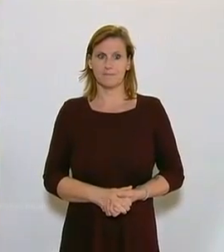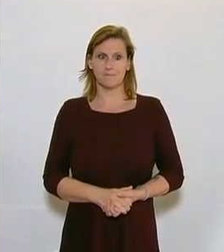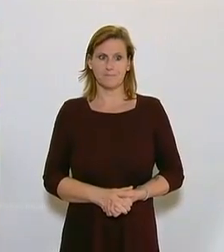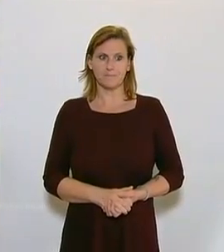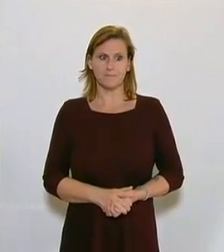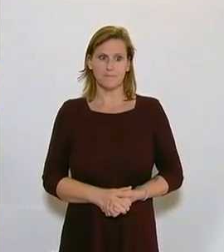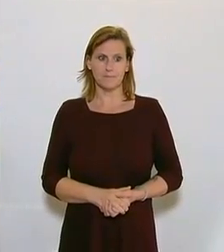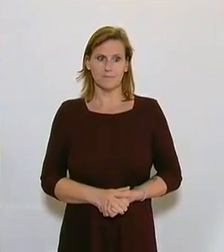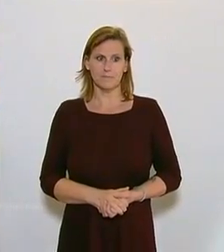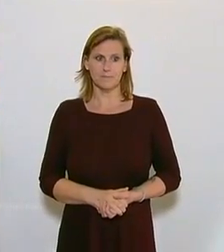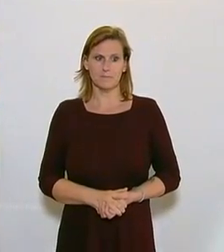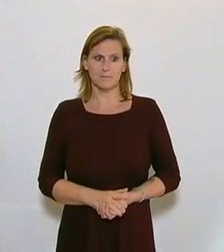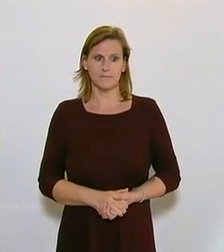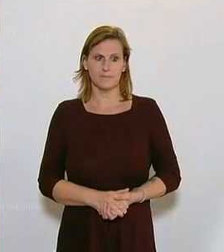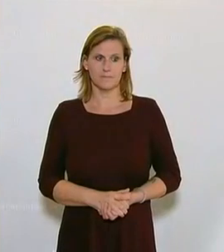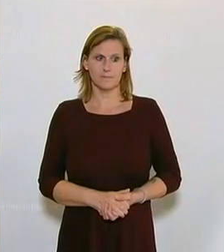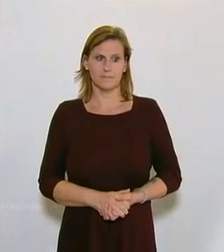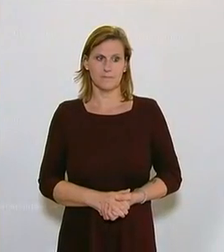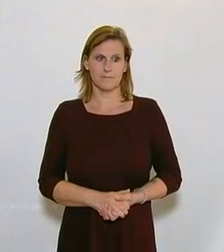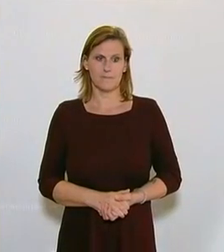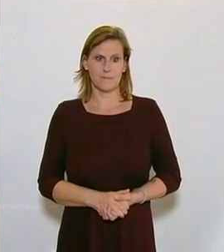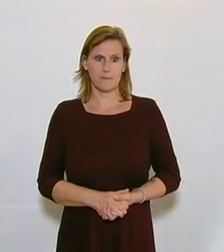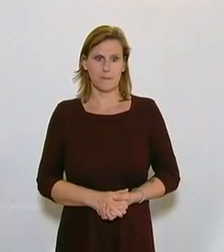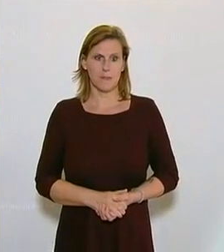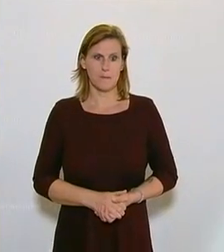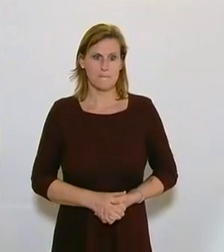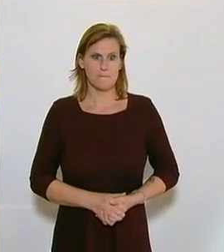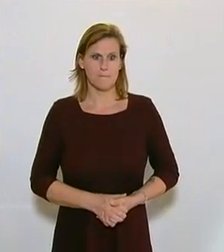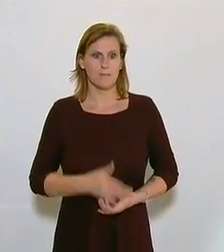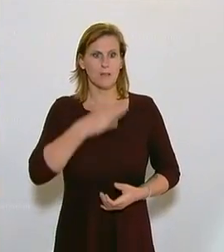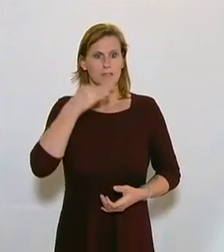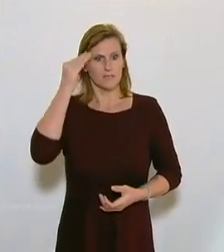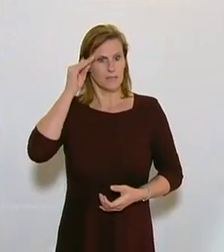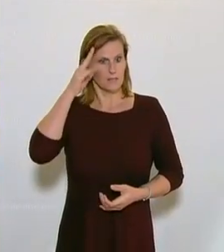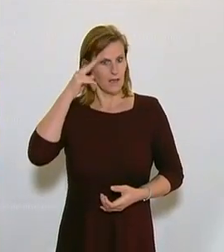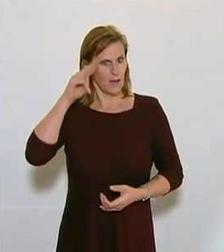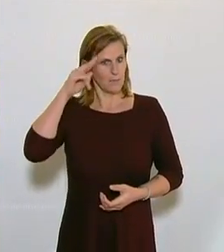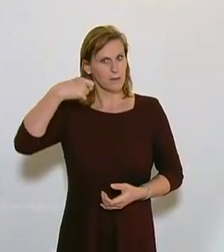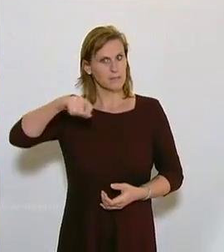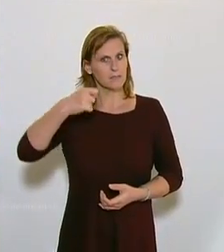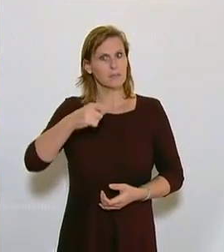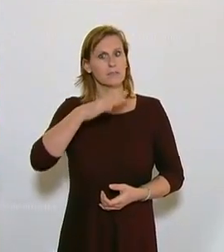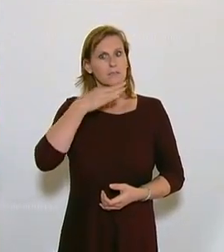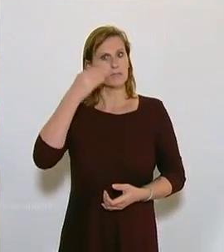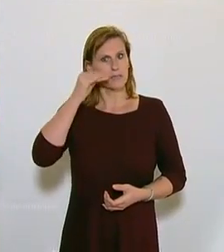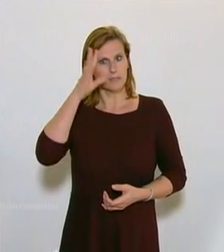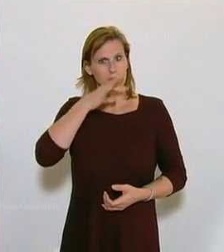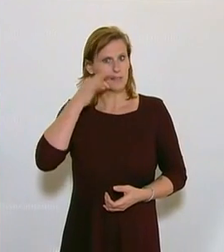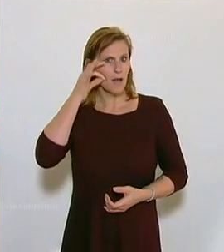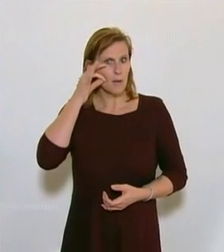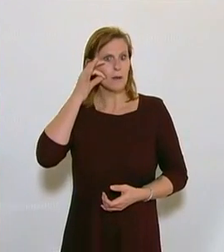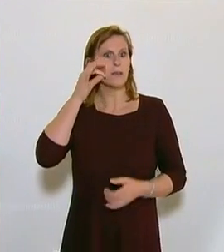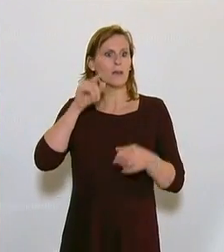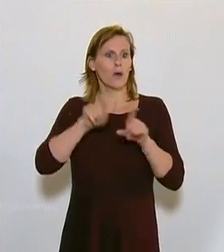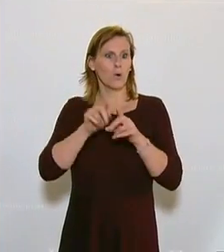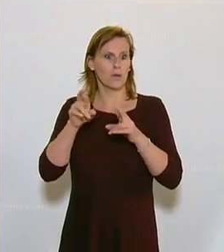von heute 38, das Thema Hass im Netz. Am Wort ist Harald Stephan, er ist Justizsprecher der FPÖ. Auf